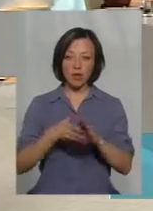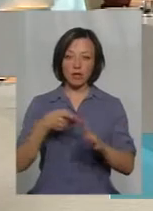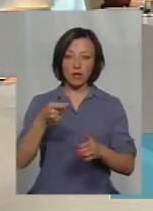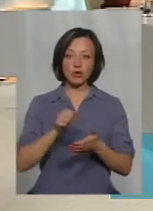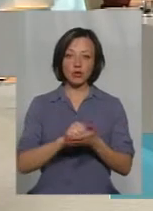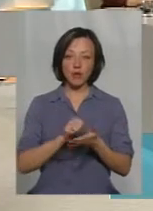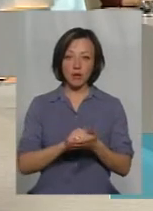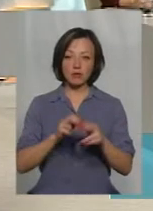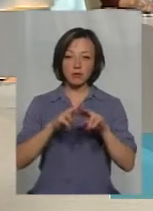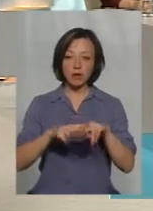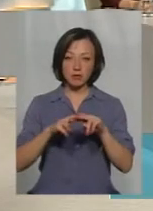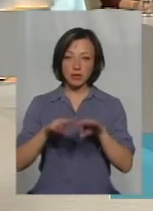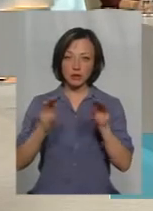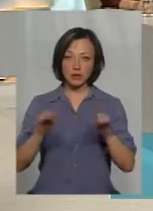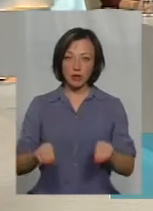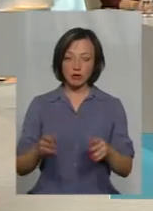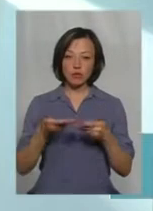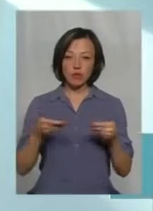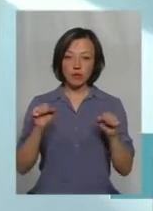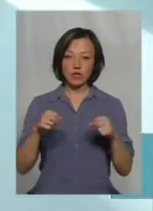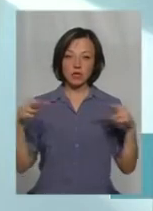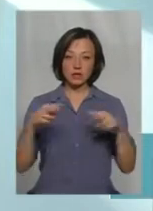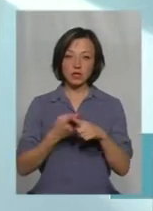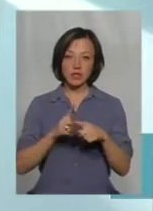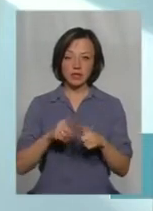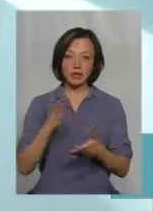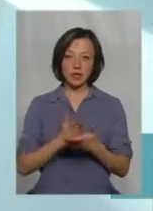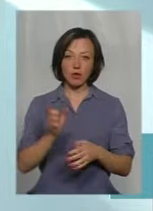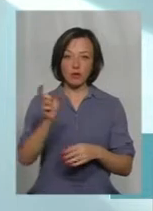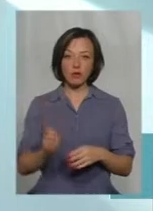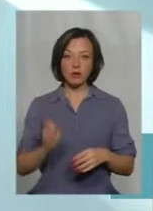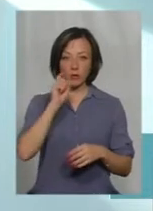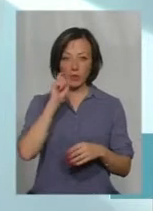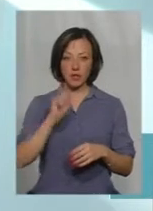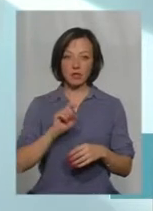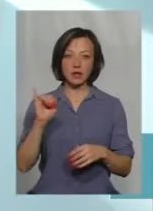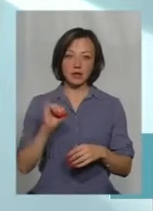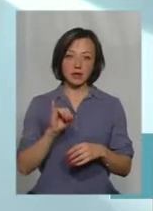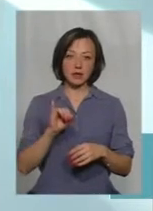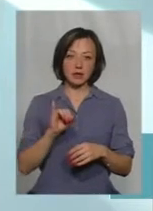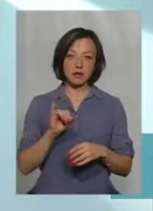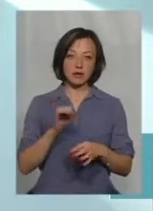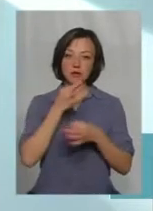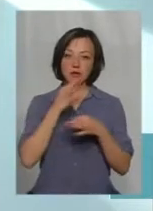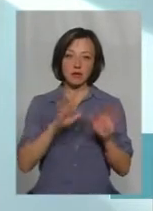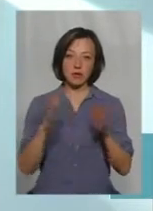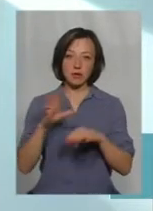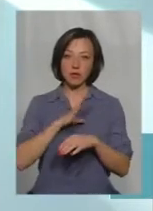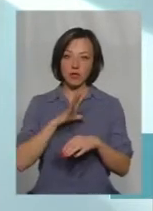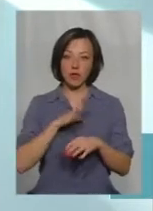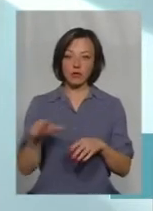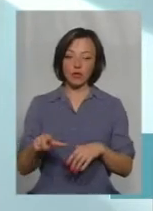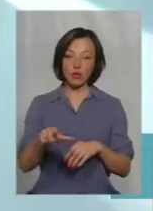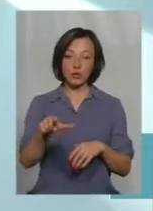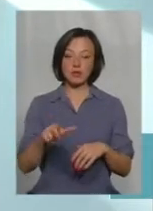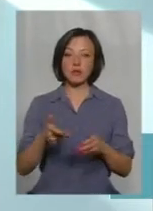документи, тобто паспорті, дані, щоб ми могли засвідчити, що це є громадянин України, і, ну, всякі випадки бувають в дорозі,